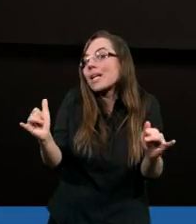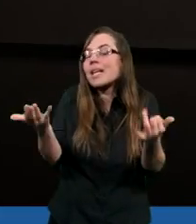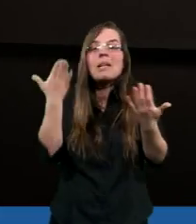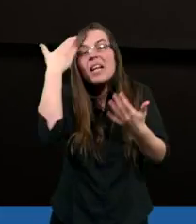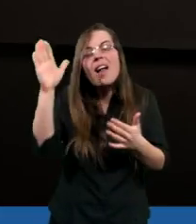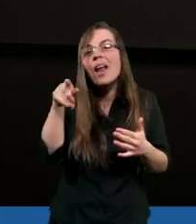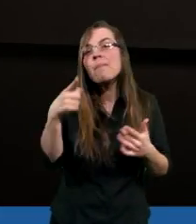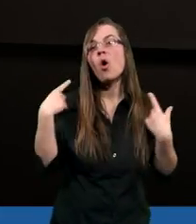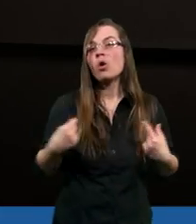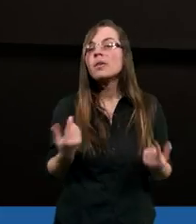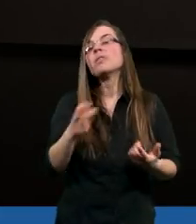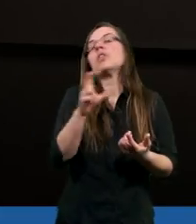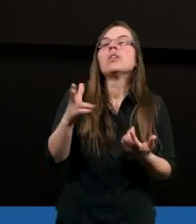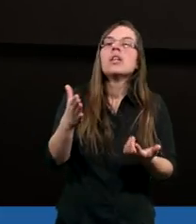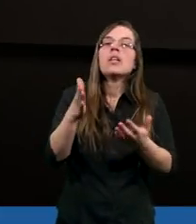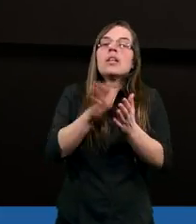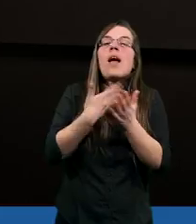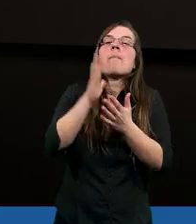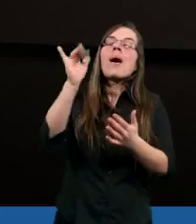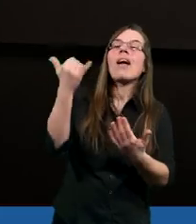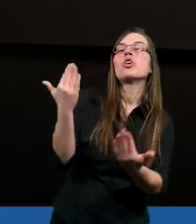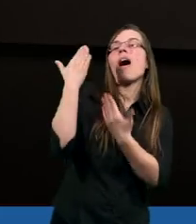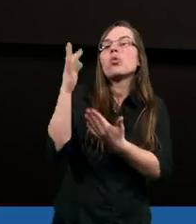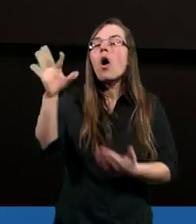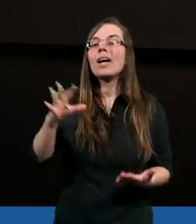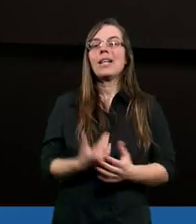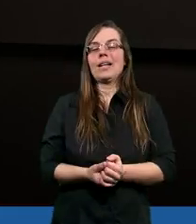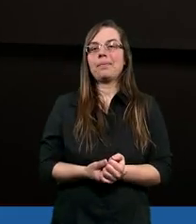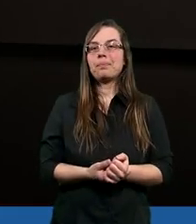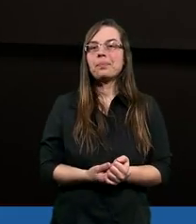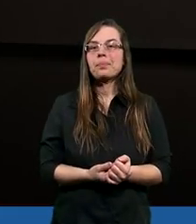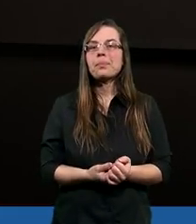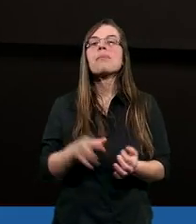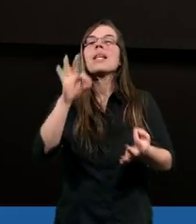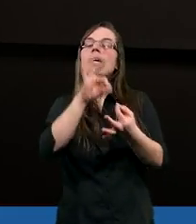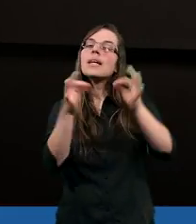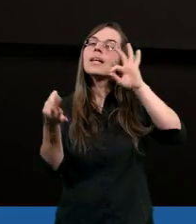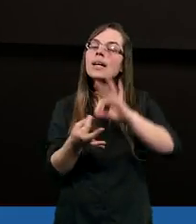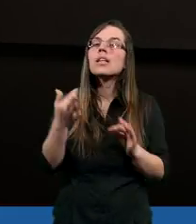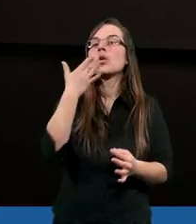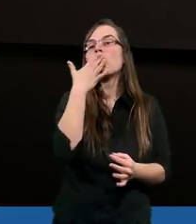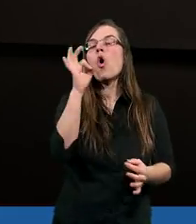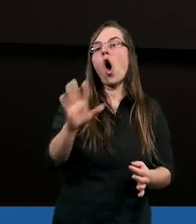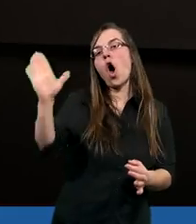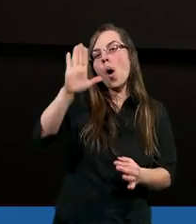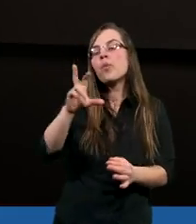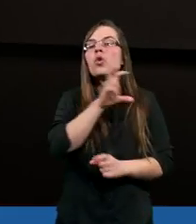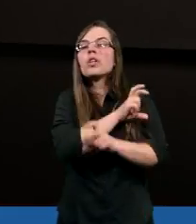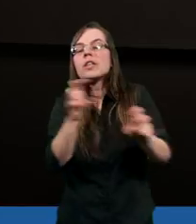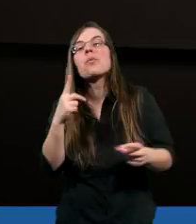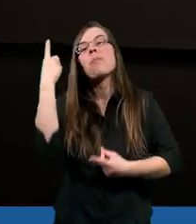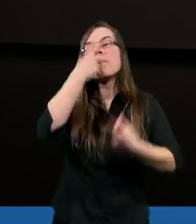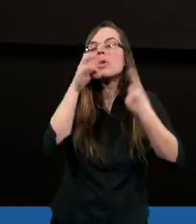czy ma jakiś wysoki autorytet. Dlatego, gdy mówimy o Bogu, czy